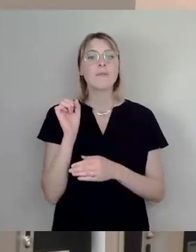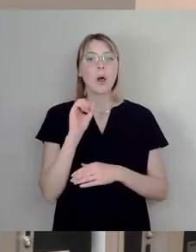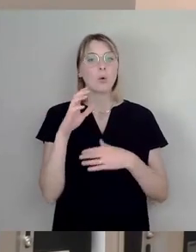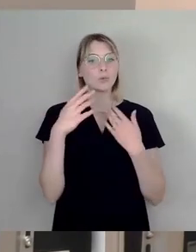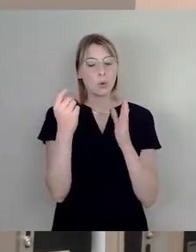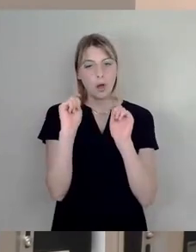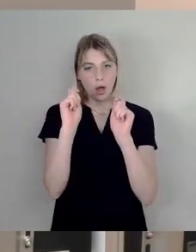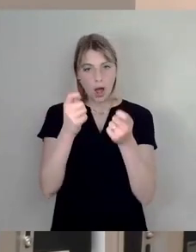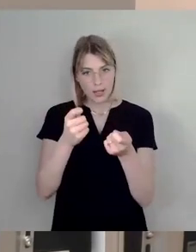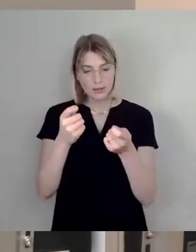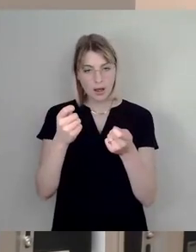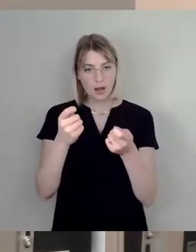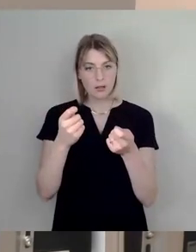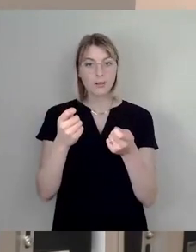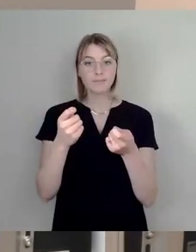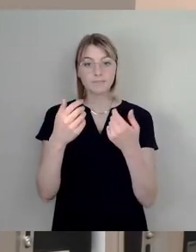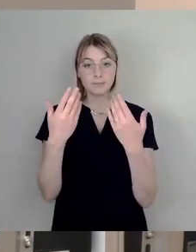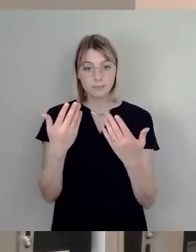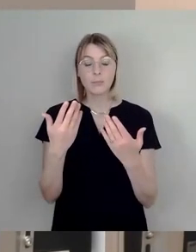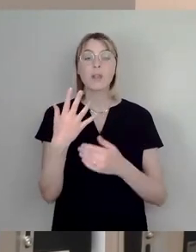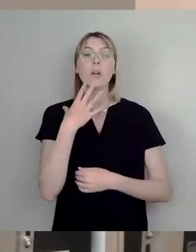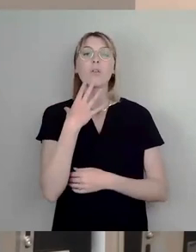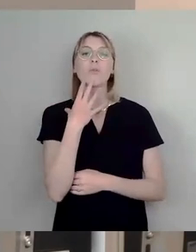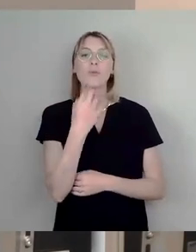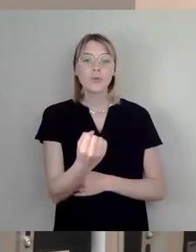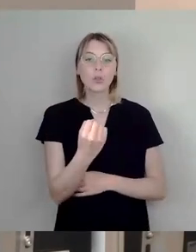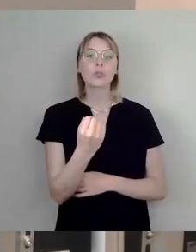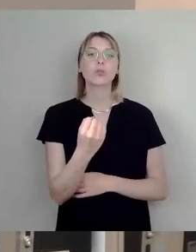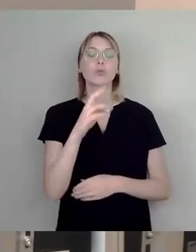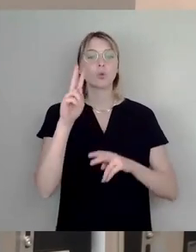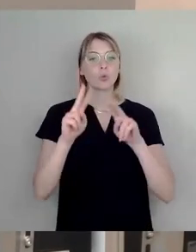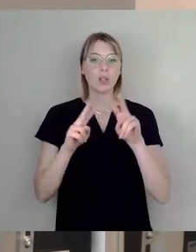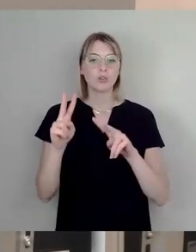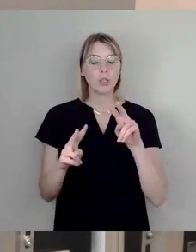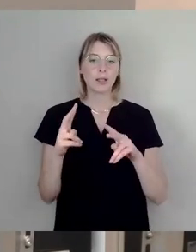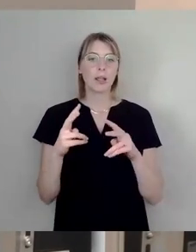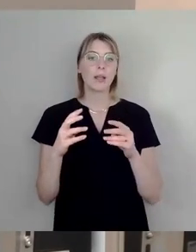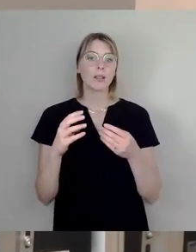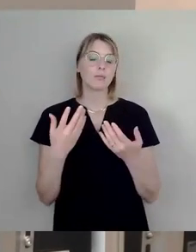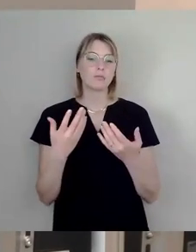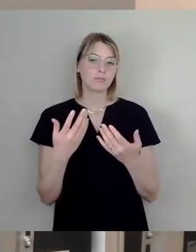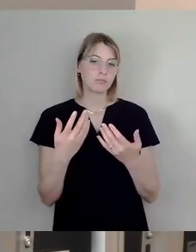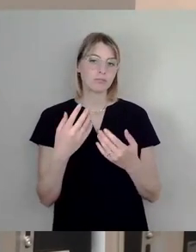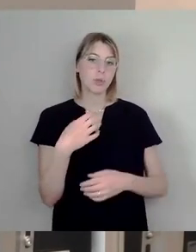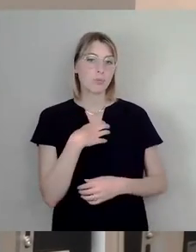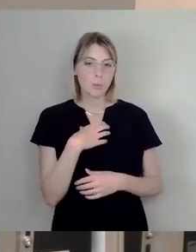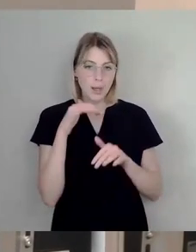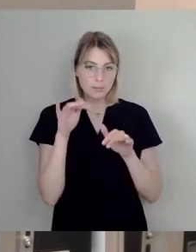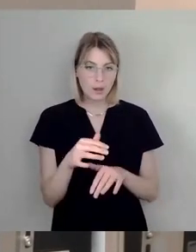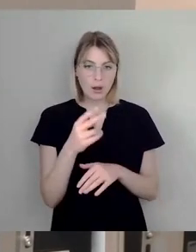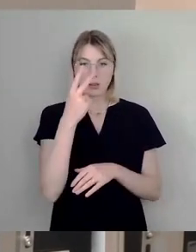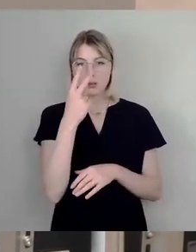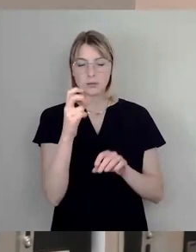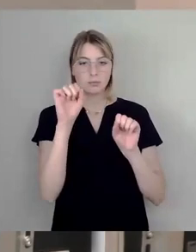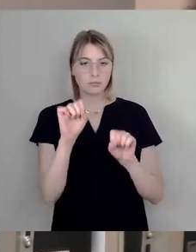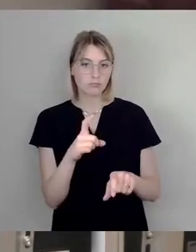Antrag hier zum Hauptbahnhof Ost? Es geht uns um verschiedene Defizite, die wir tatsächlich sehen und wir tatsächlich